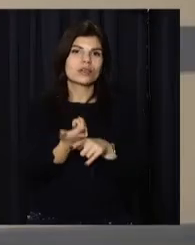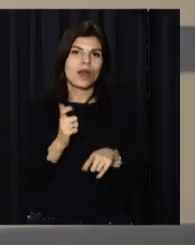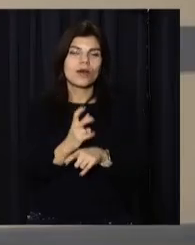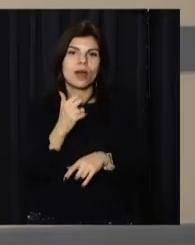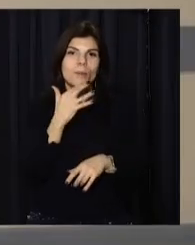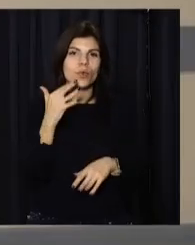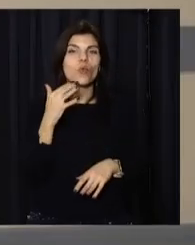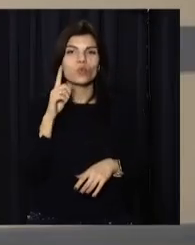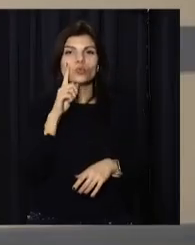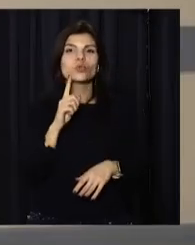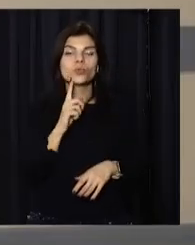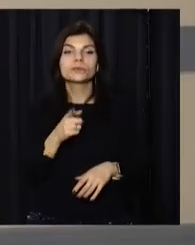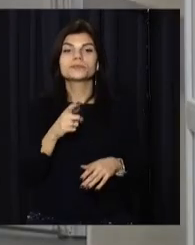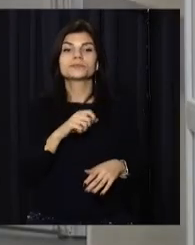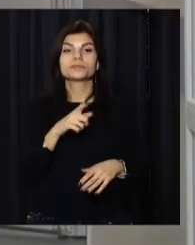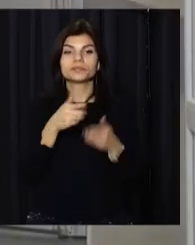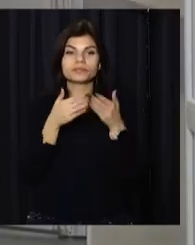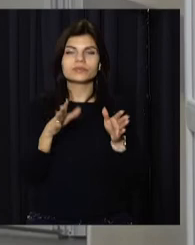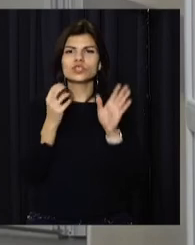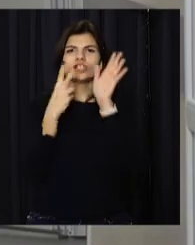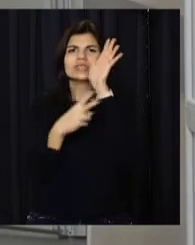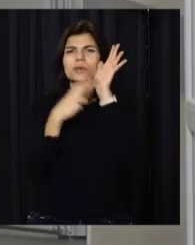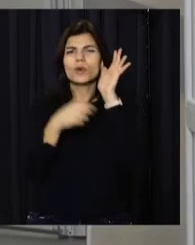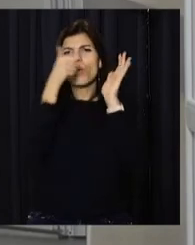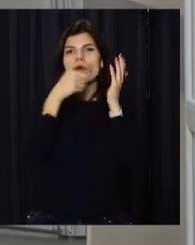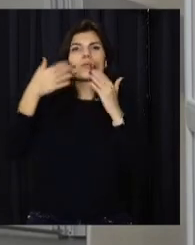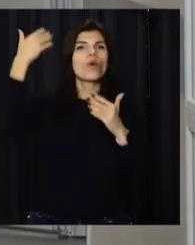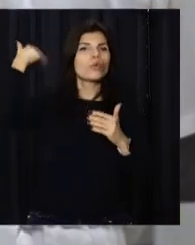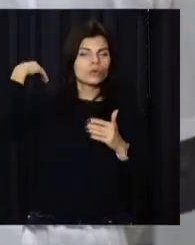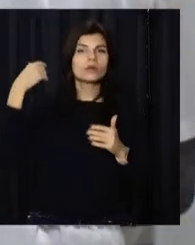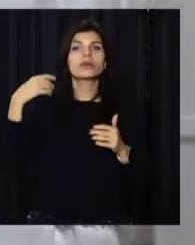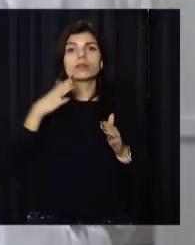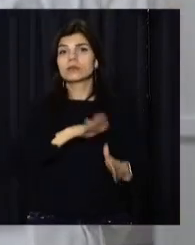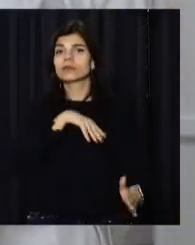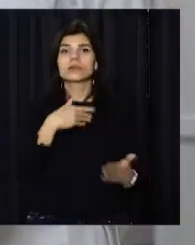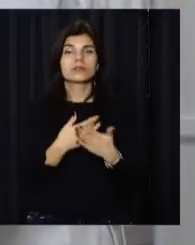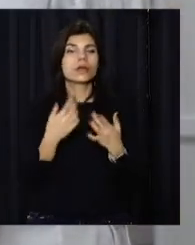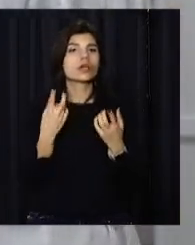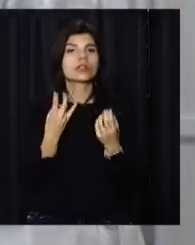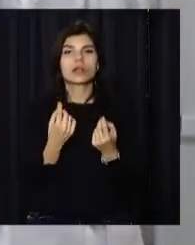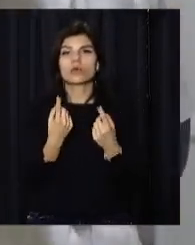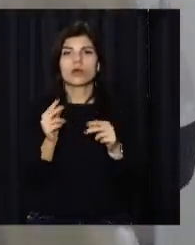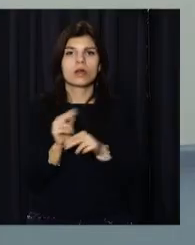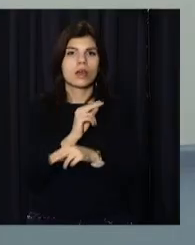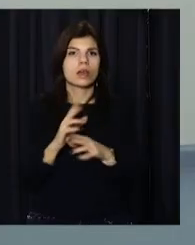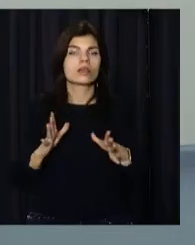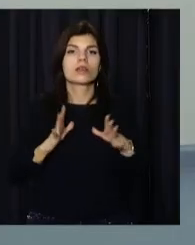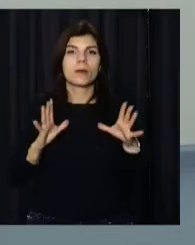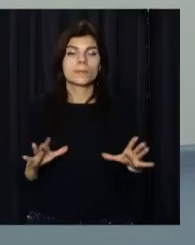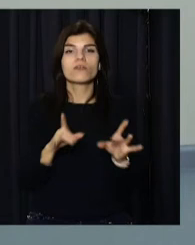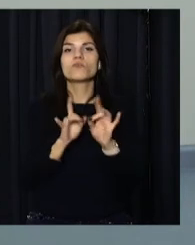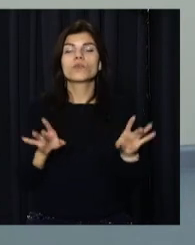Терапевтичне відділення відкрило у 70-х роках минулого століття. І з того часу жодного разу не реконструювали,